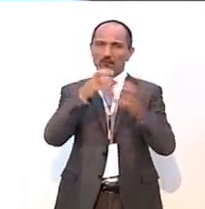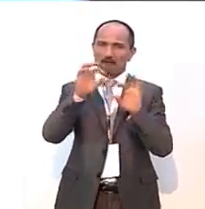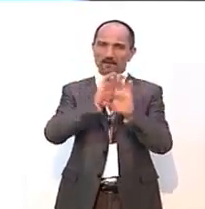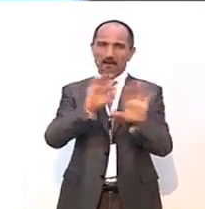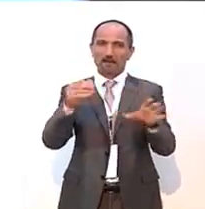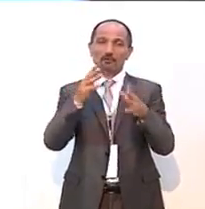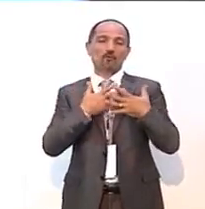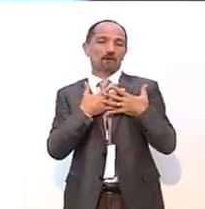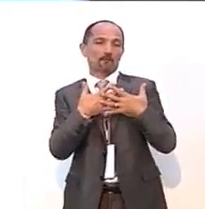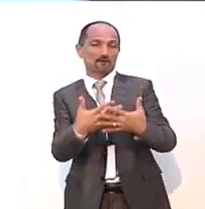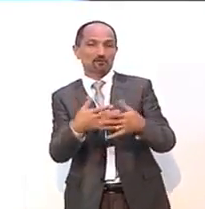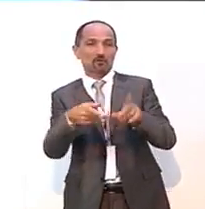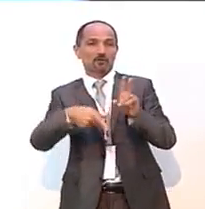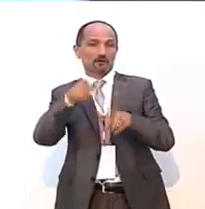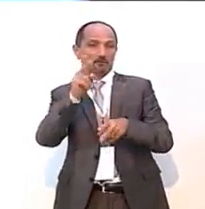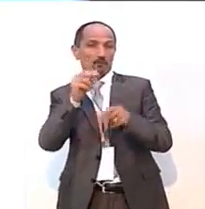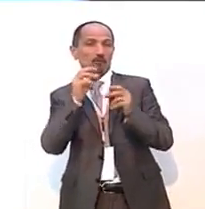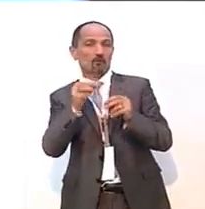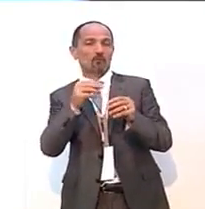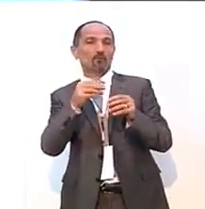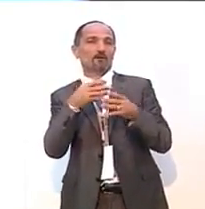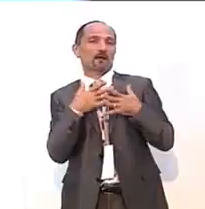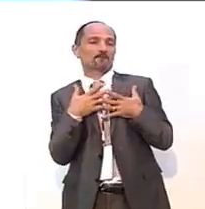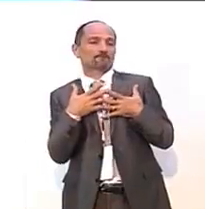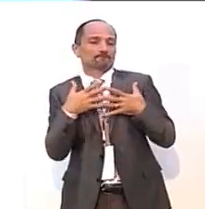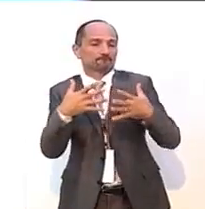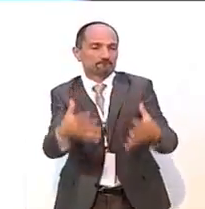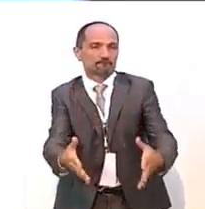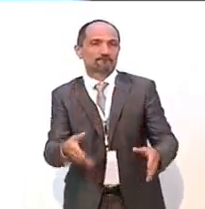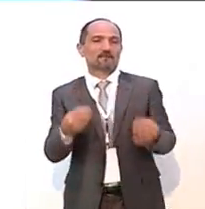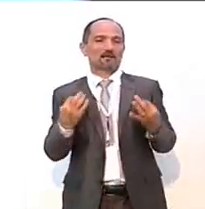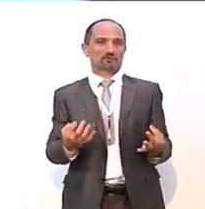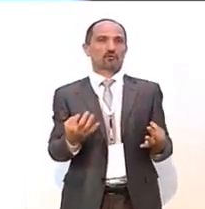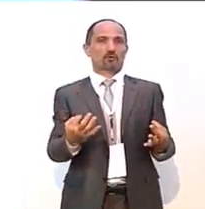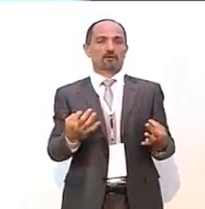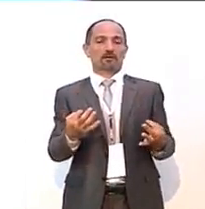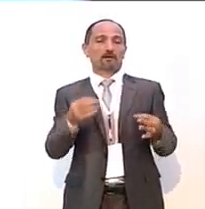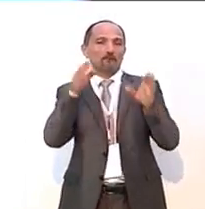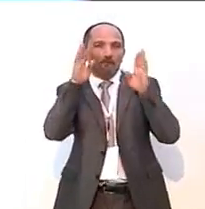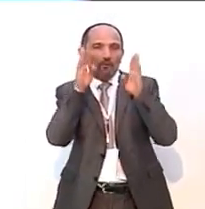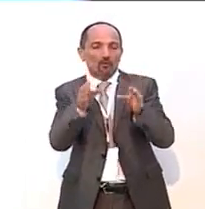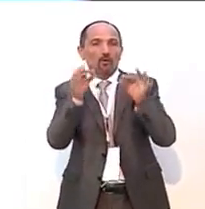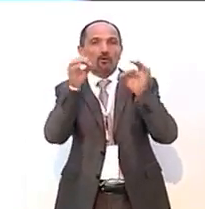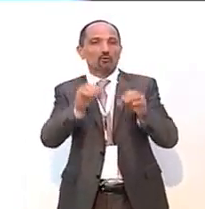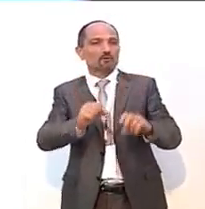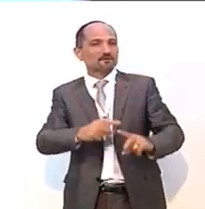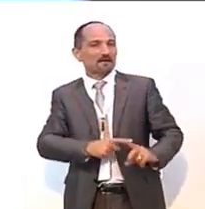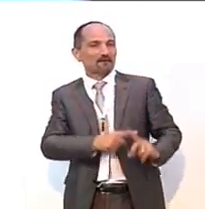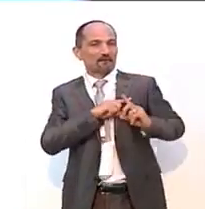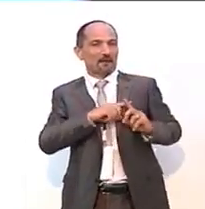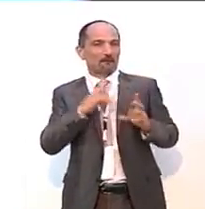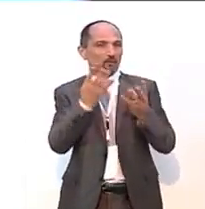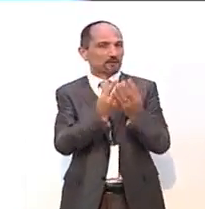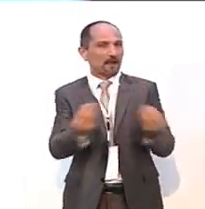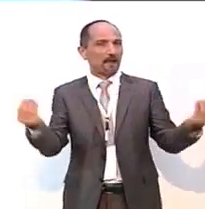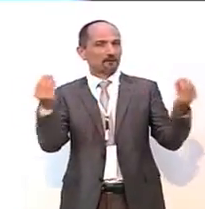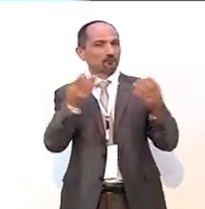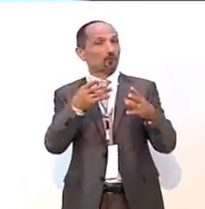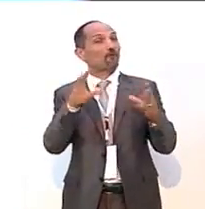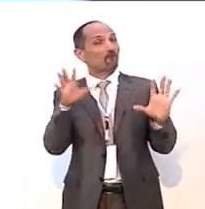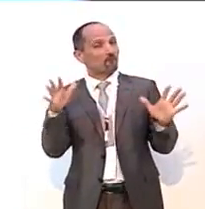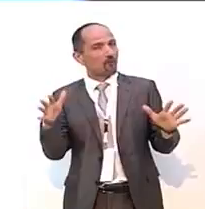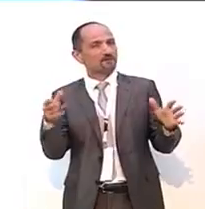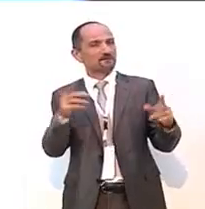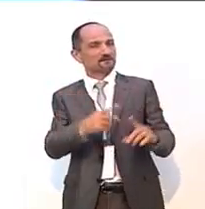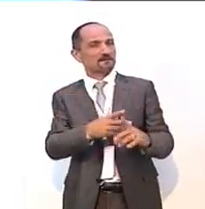più che una passione, è una dedizione. E noi sacrifichiamo tanto, forse sacrifichiamo troppo,